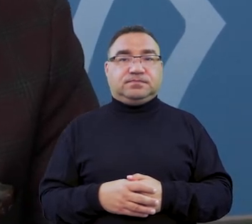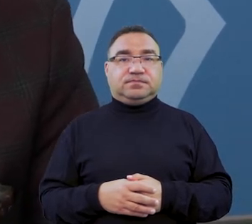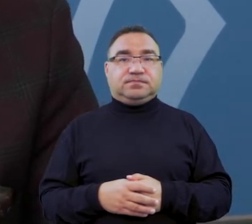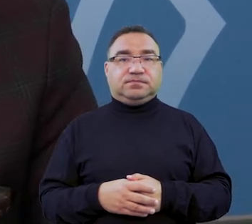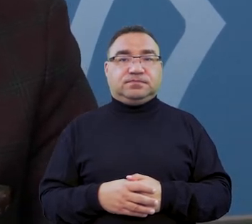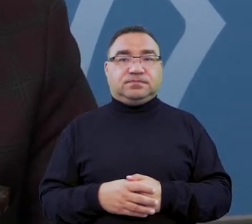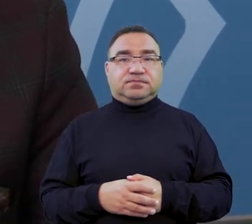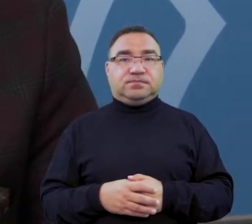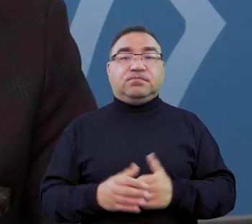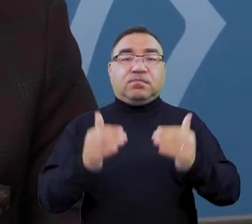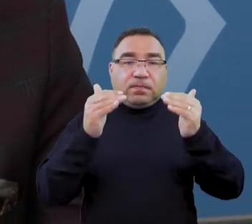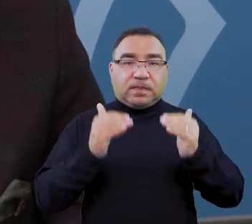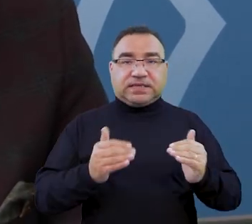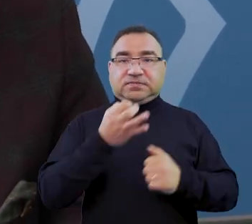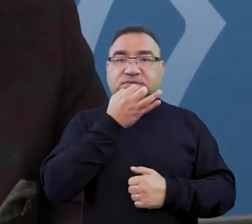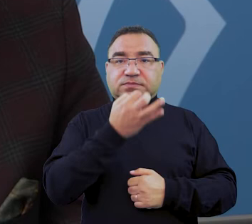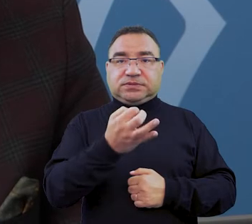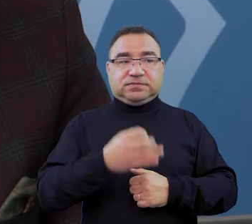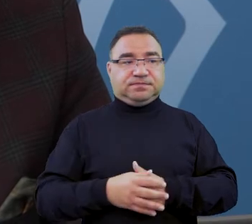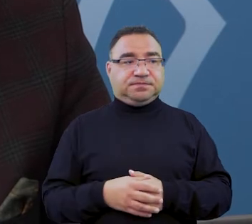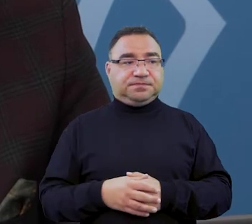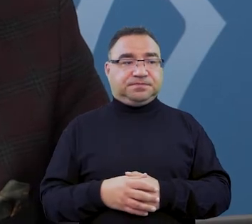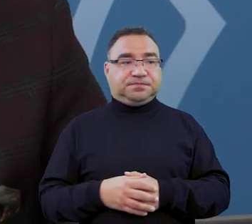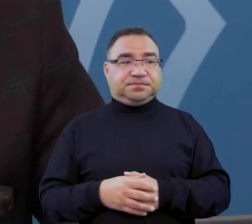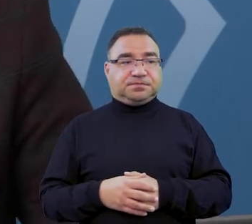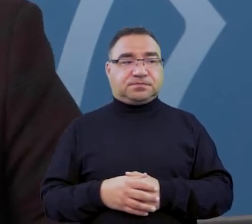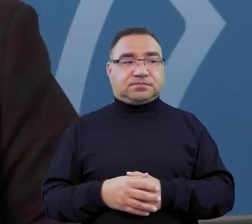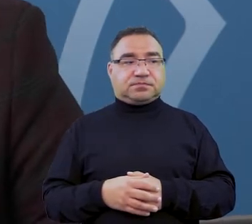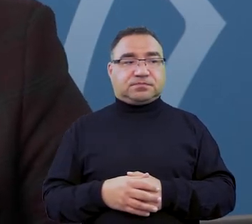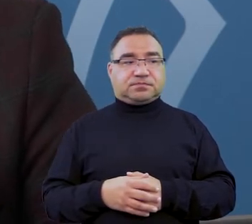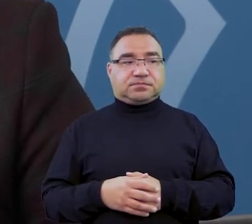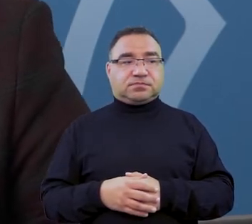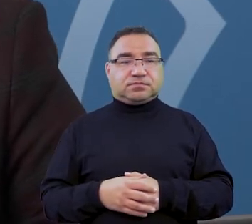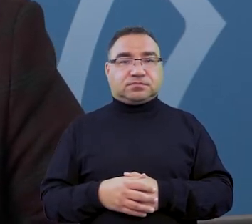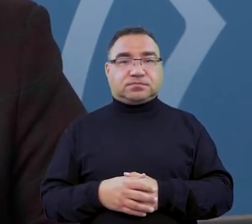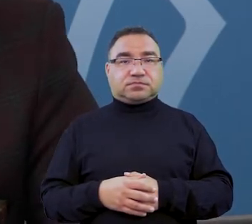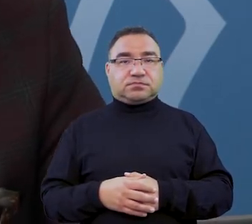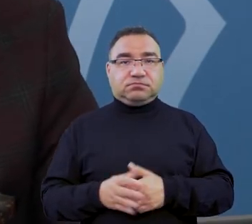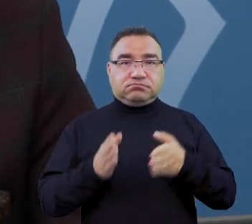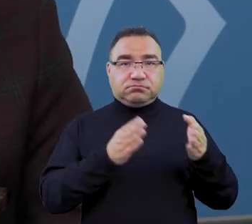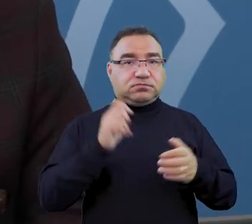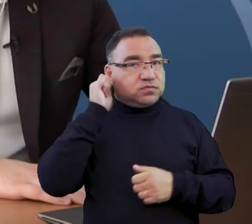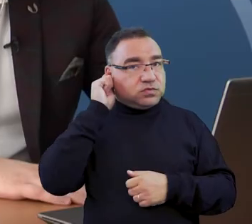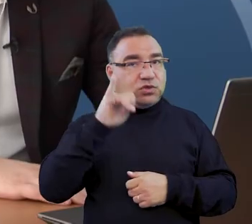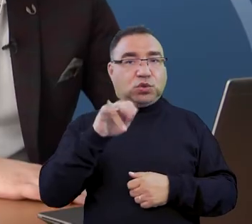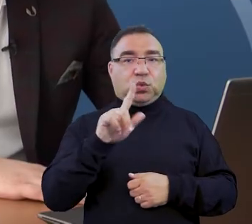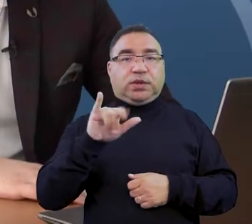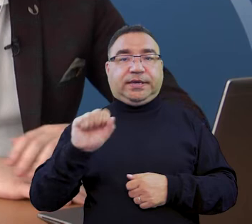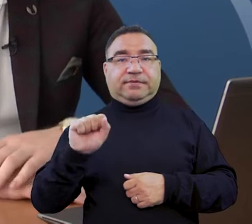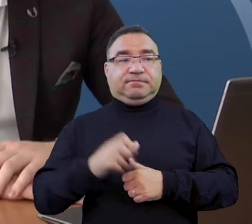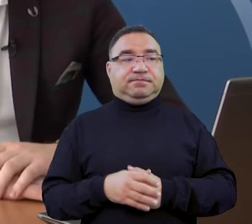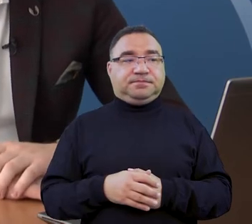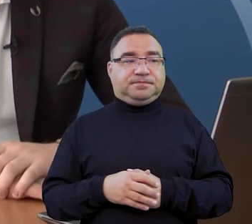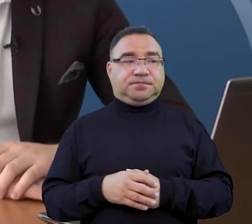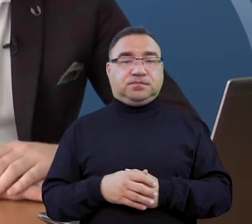Teraz mamy kolejne pytanie. Kolejny obszar pytań. Kolejny obszar pytań, czyli oddaję głos Julii. Tak, dziękuję. Od